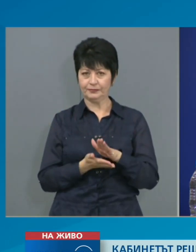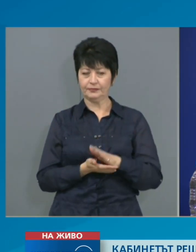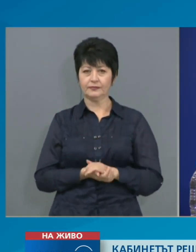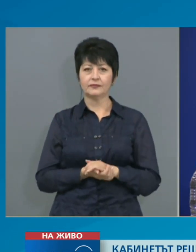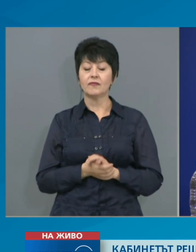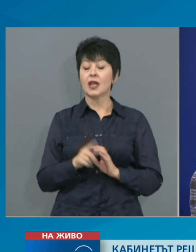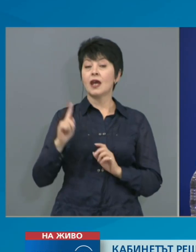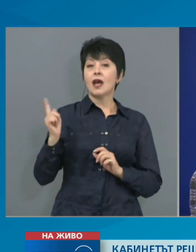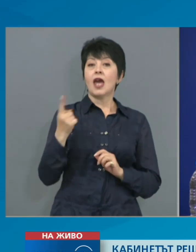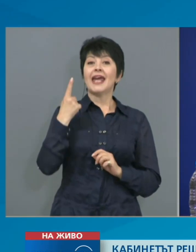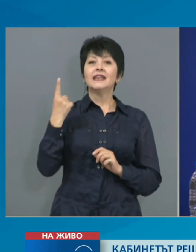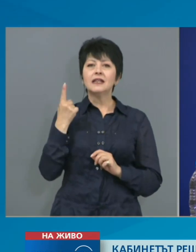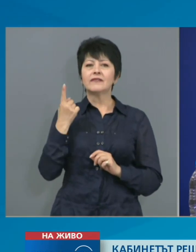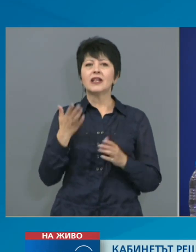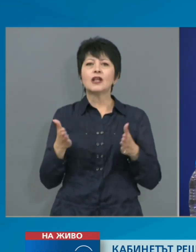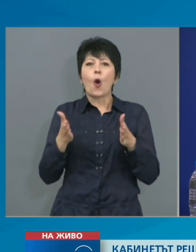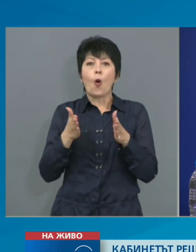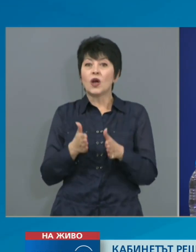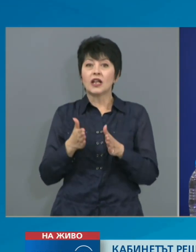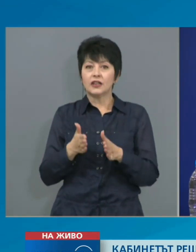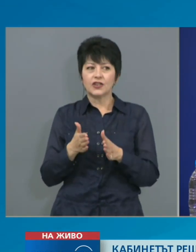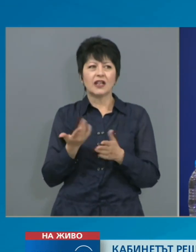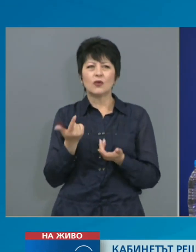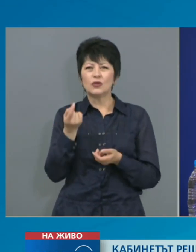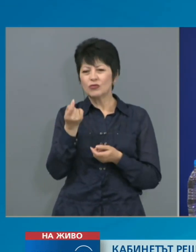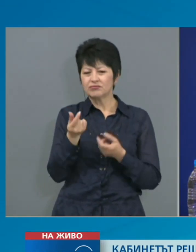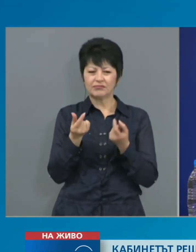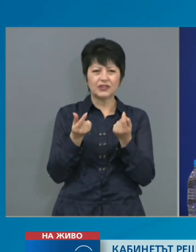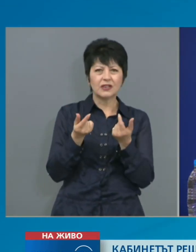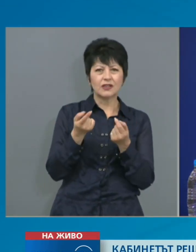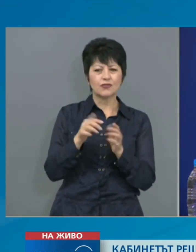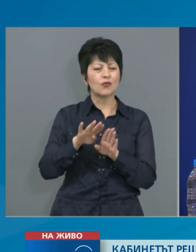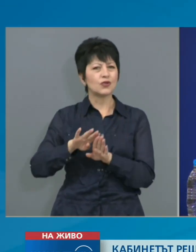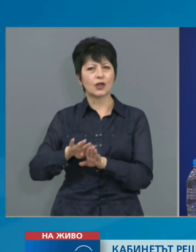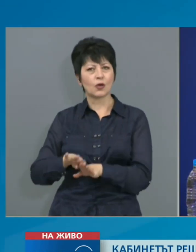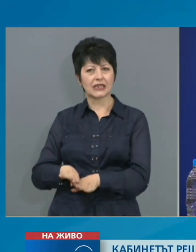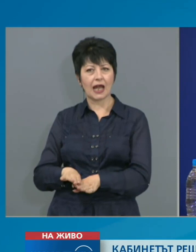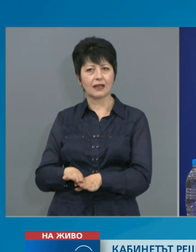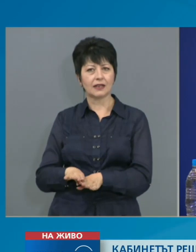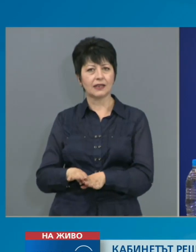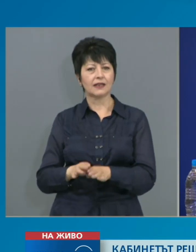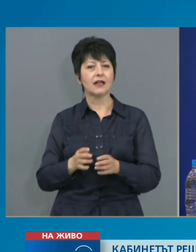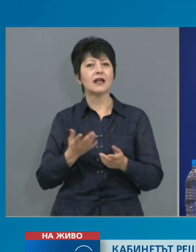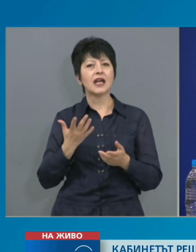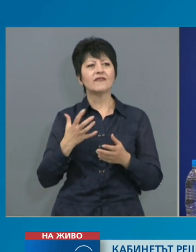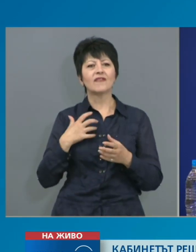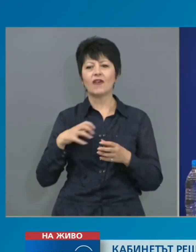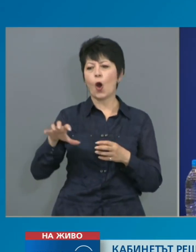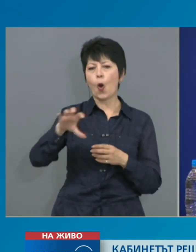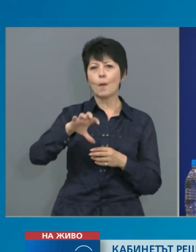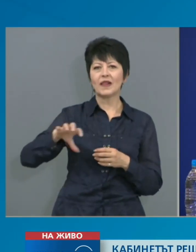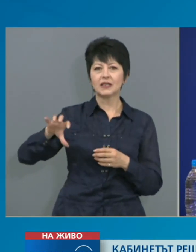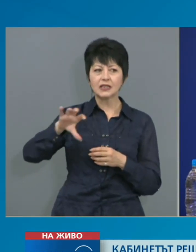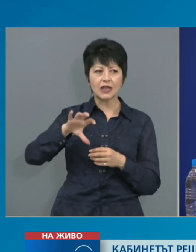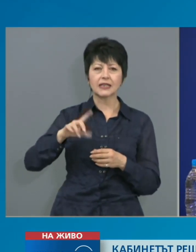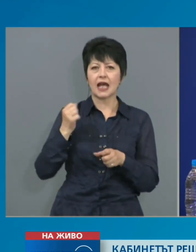Единствените ограничения, които частично ще останат, са в областта на дейността